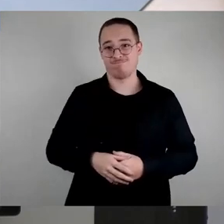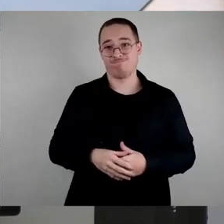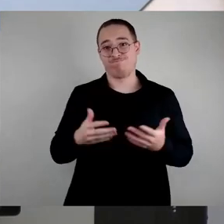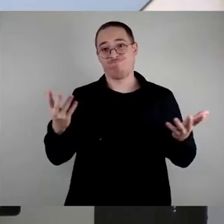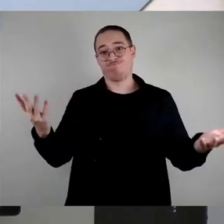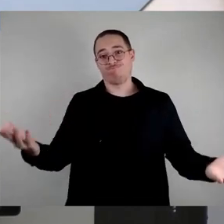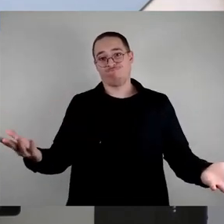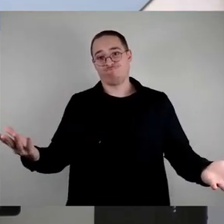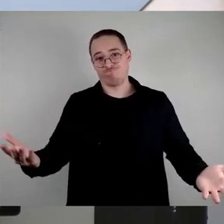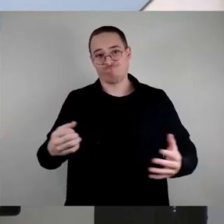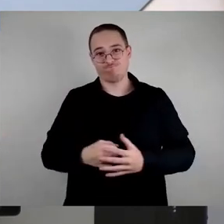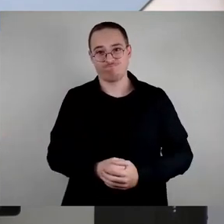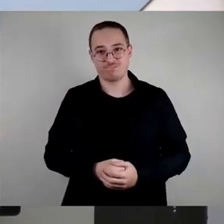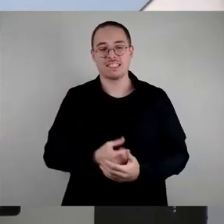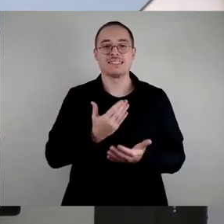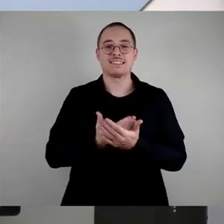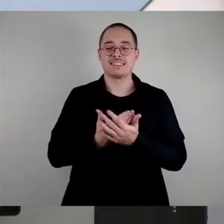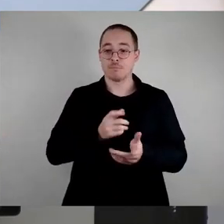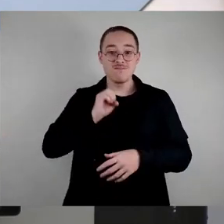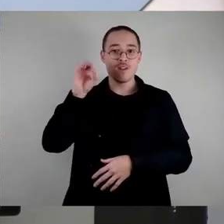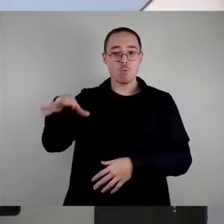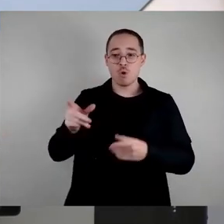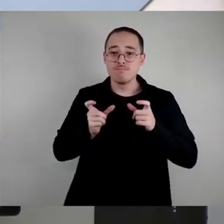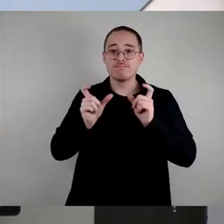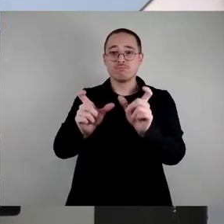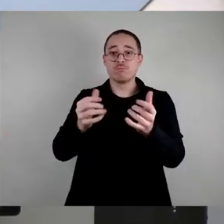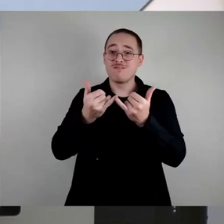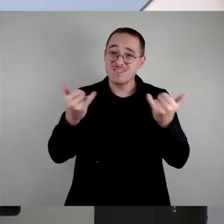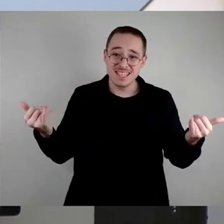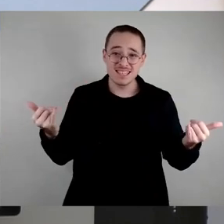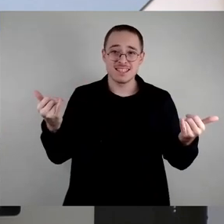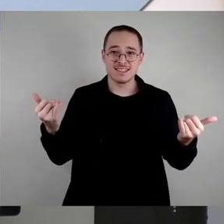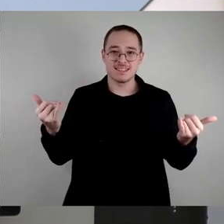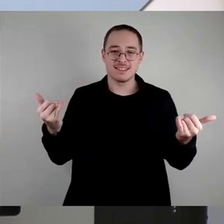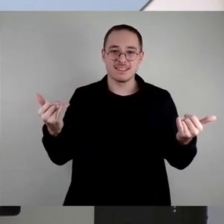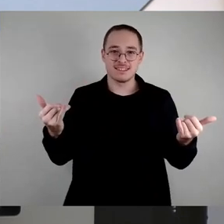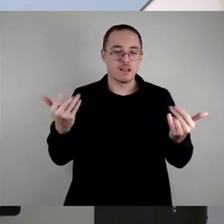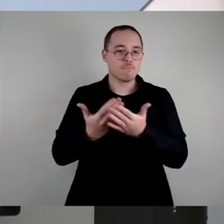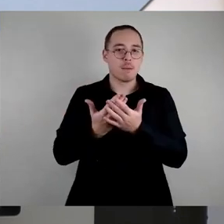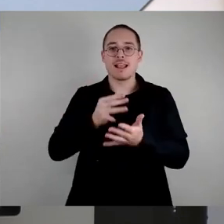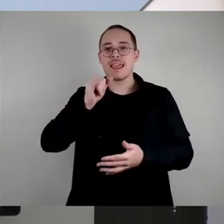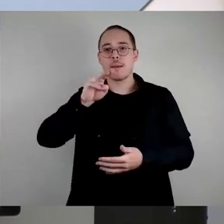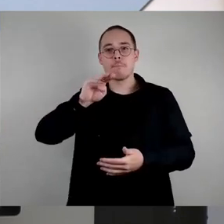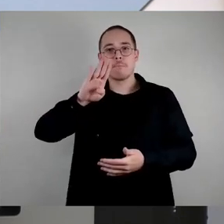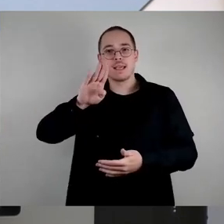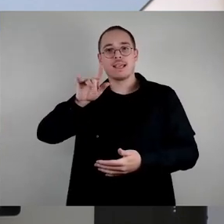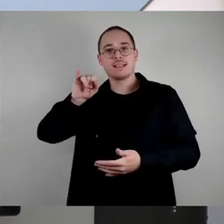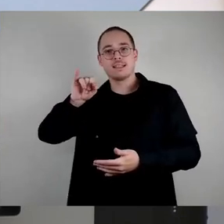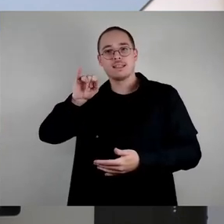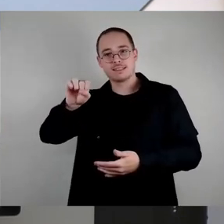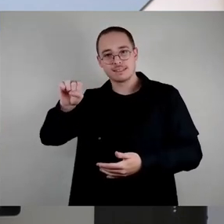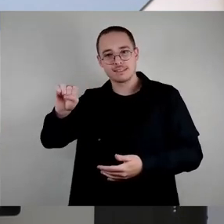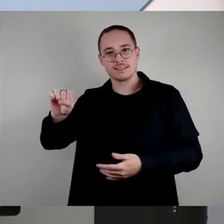kann man gegen diese Vermüllung von Imbissen machen, die großen Fastfood-Ketten, wo